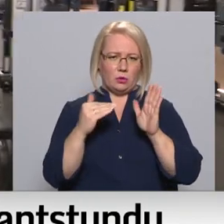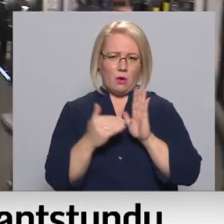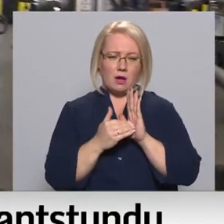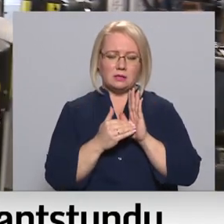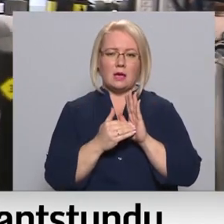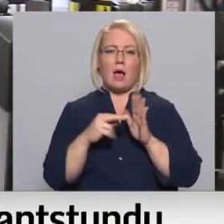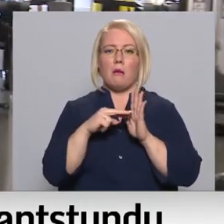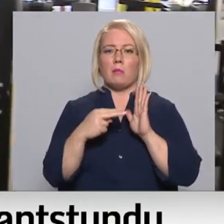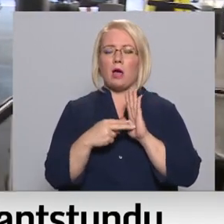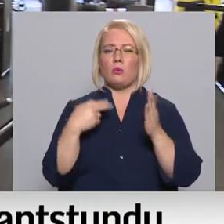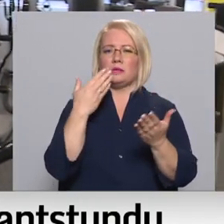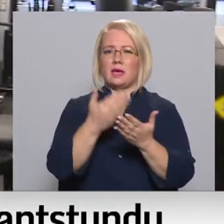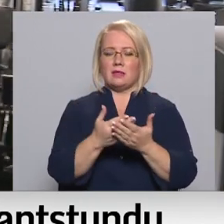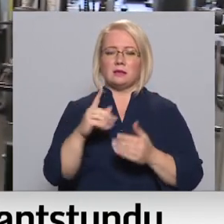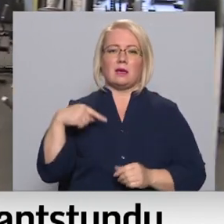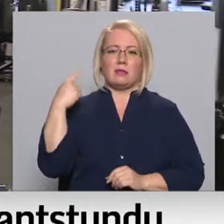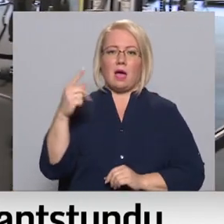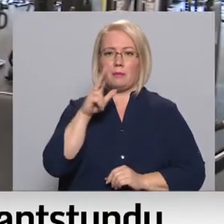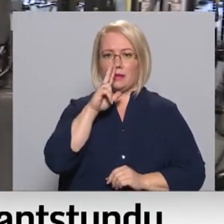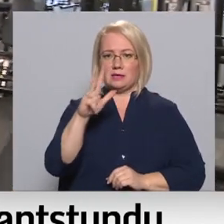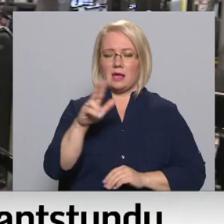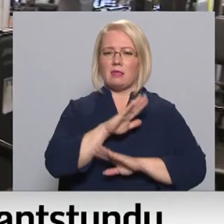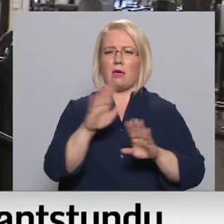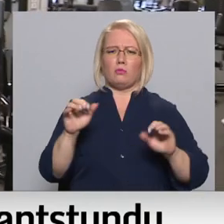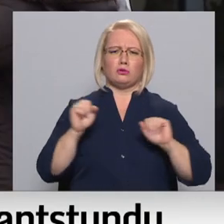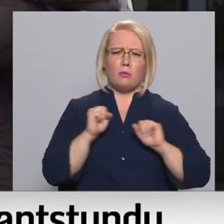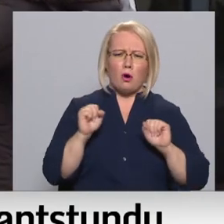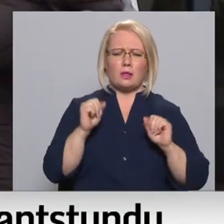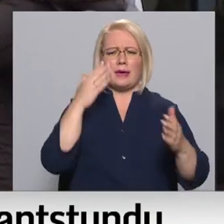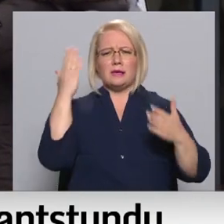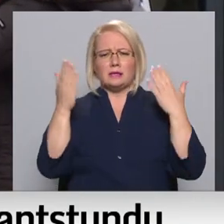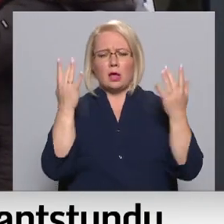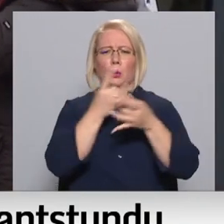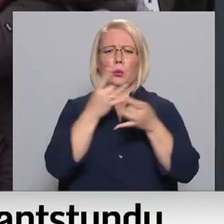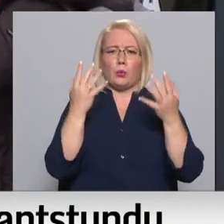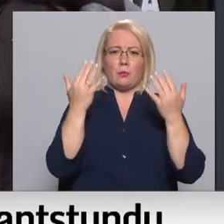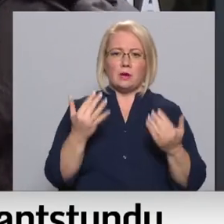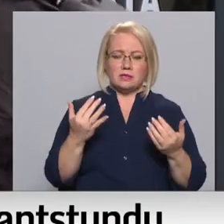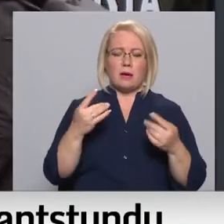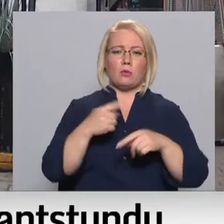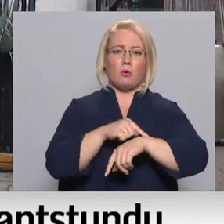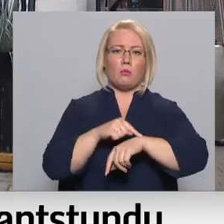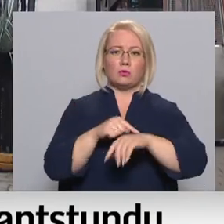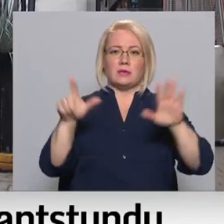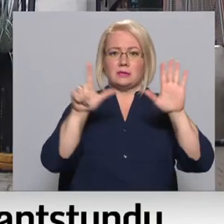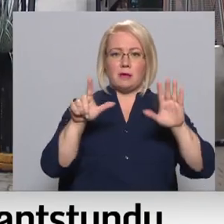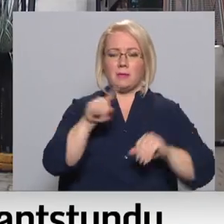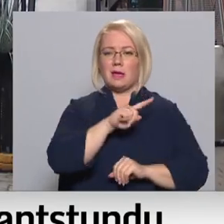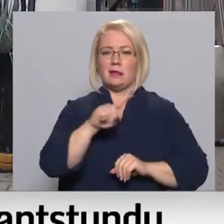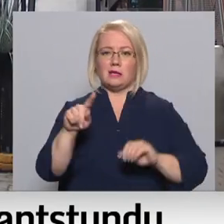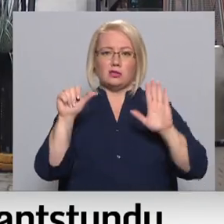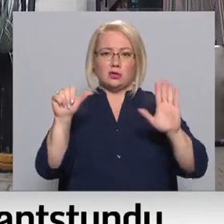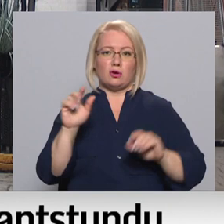Plānots rosināt, ka nākamās trīs nedēļas nenotiek sporta, izklējums un kultūras pasākumi, bet no 19. līdz 19.